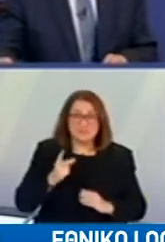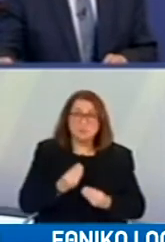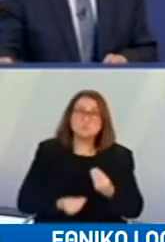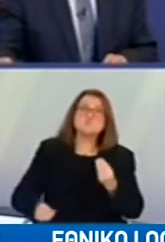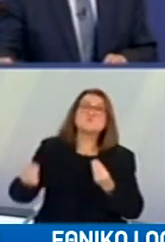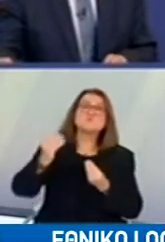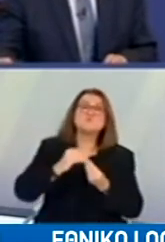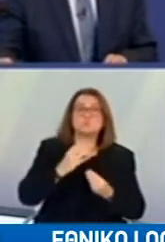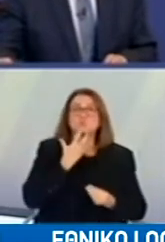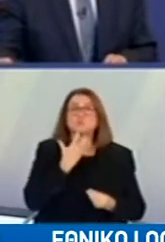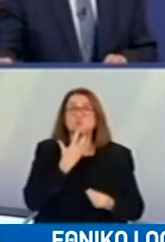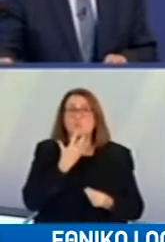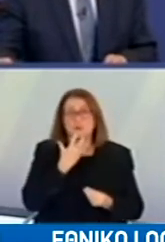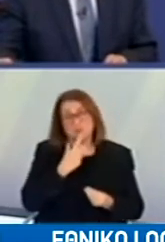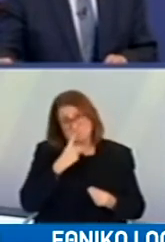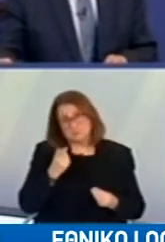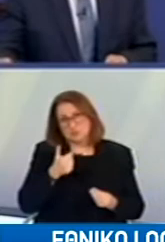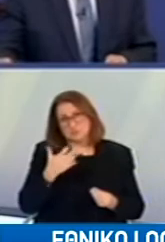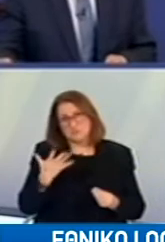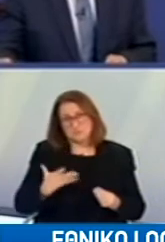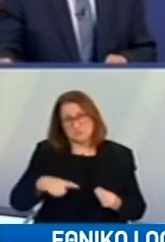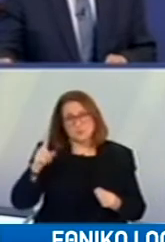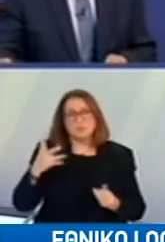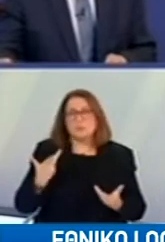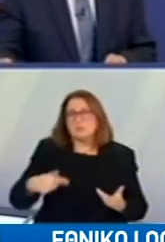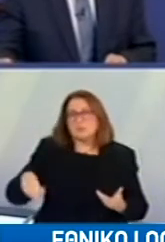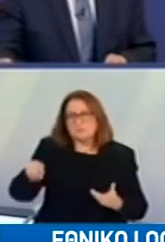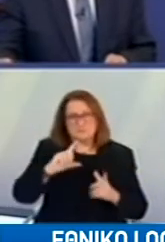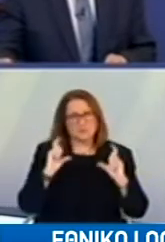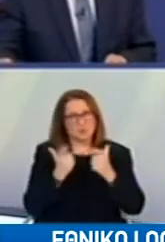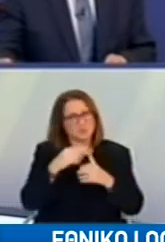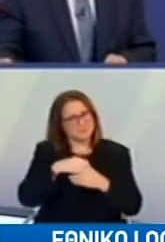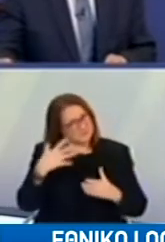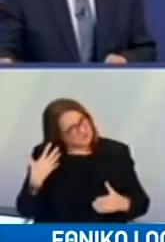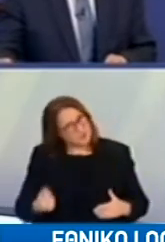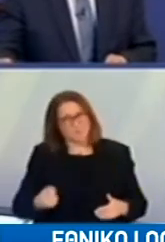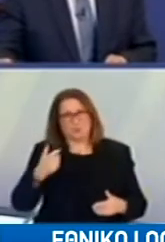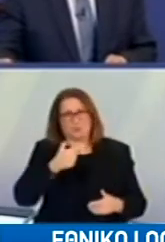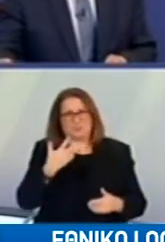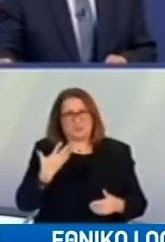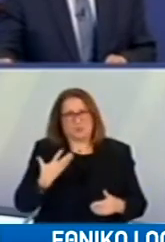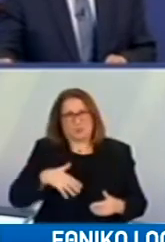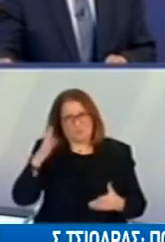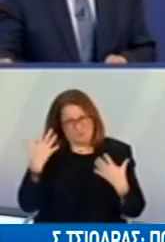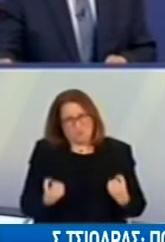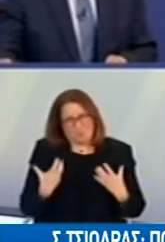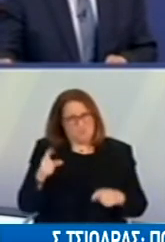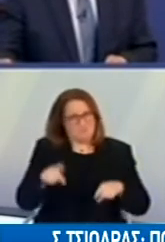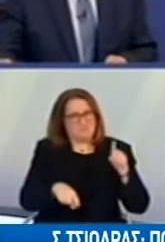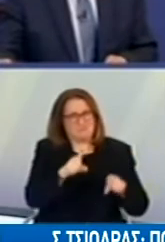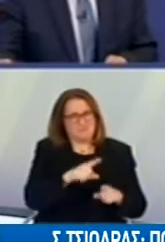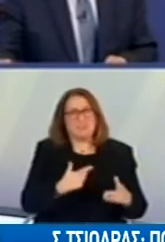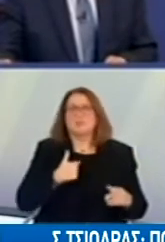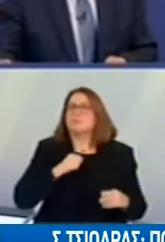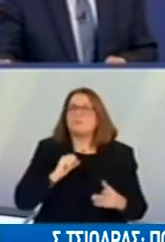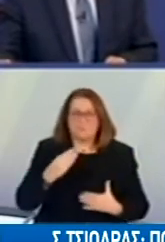στον πληθυσμό που αυξάνεται η πιθανότητα κάποιος δικός μας άνθρωπος να έχει υποκείμενα νοσήματα, να έχει συνοσυρότητες όπως τις λέμε